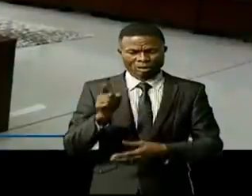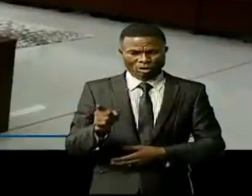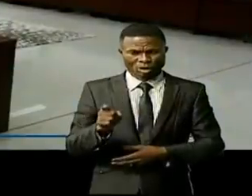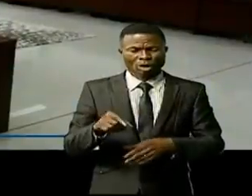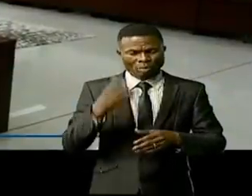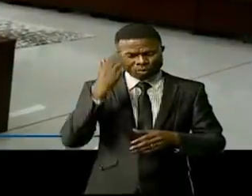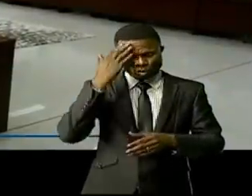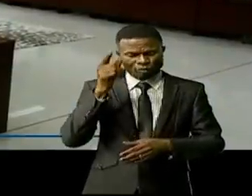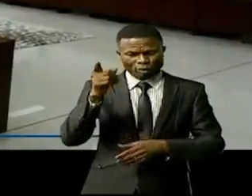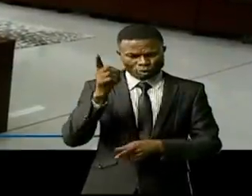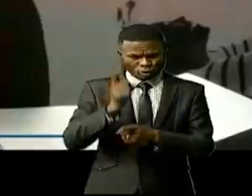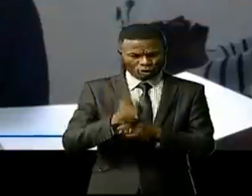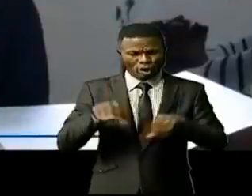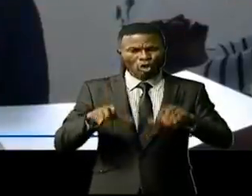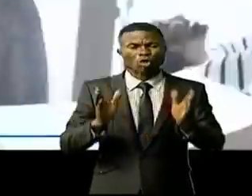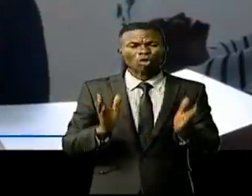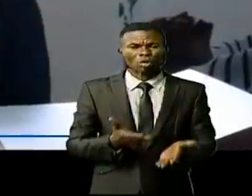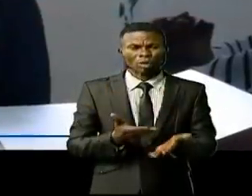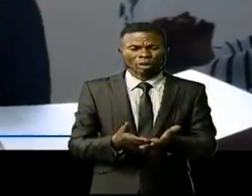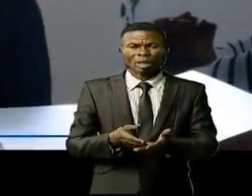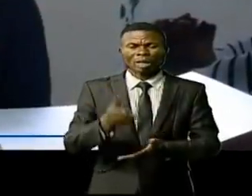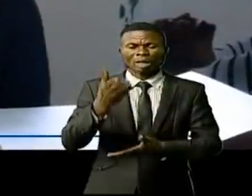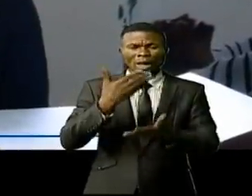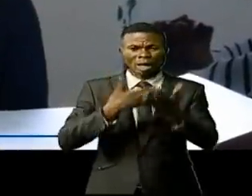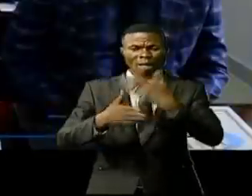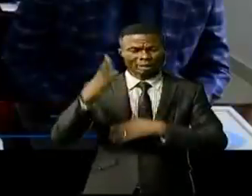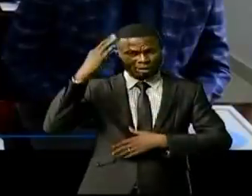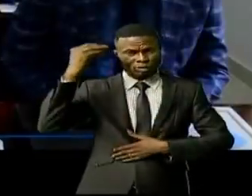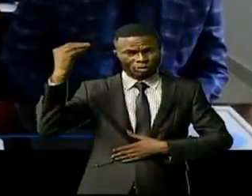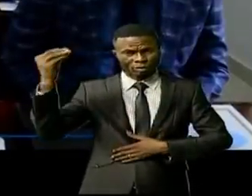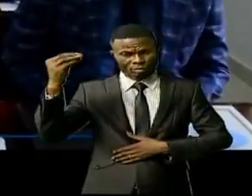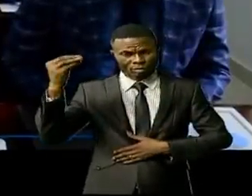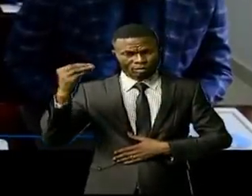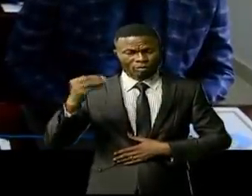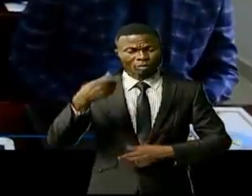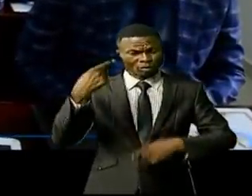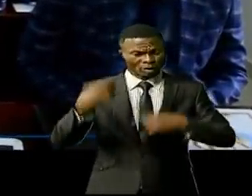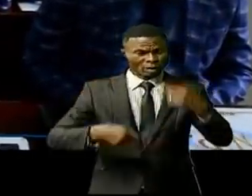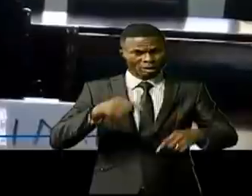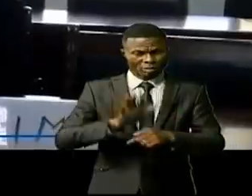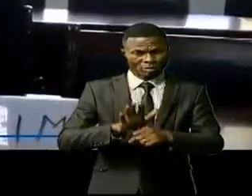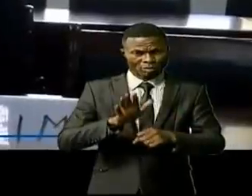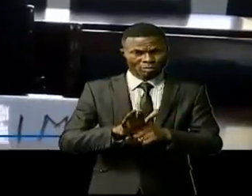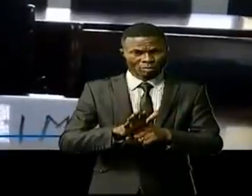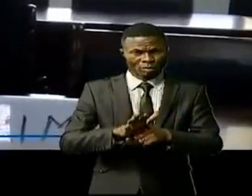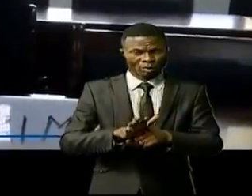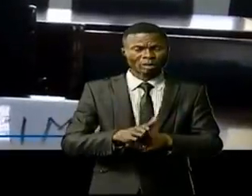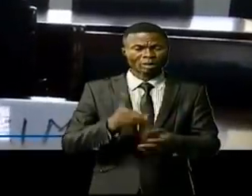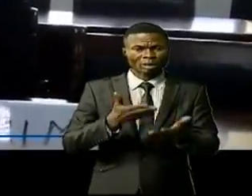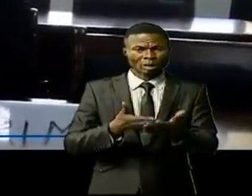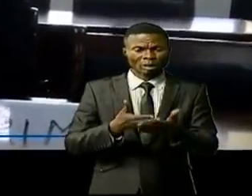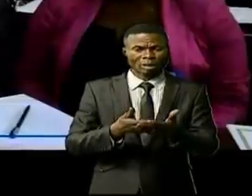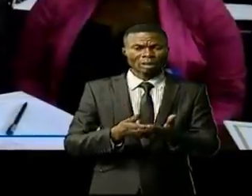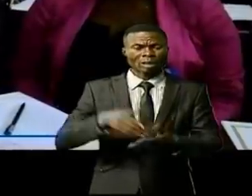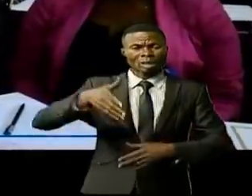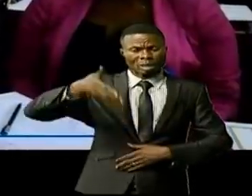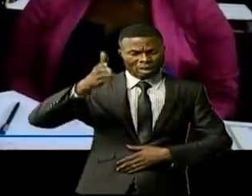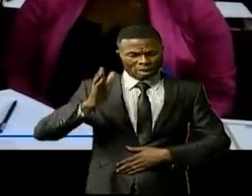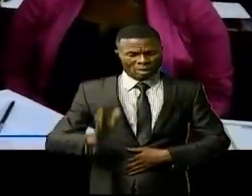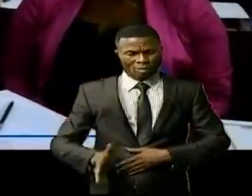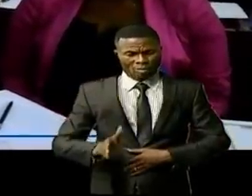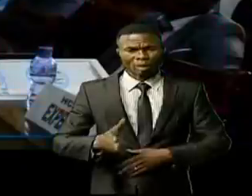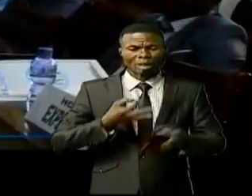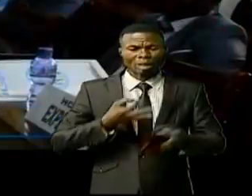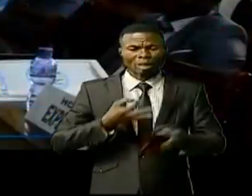A travers de fructueux échanges entre participants, en une discussion tenue à bâton rompu, ces experts ont passé au crible